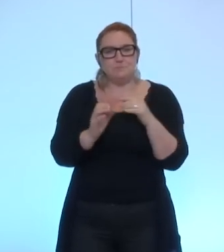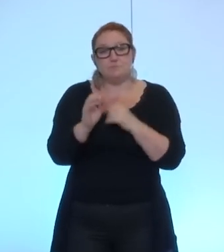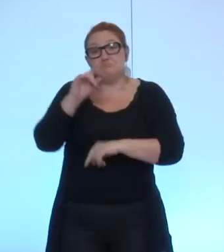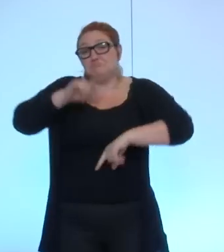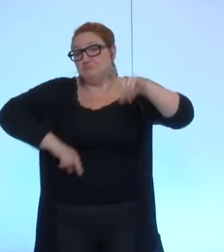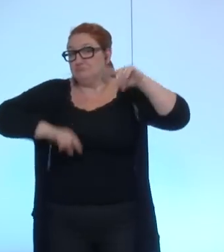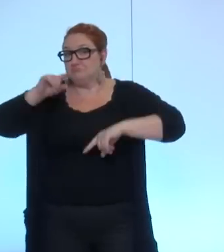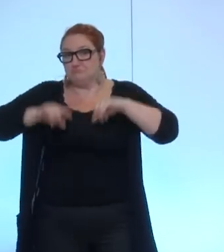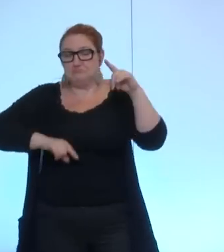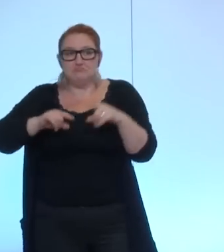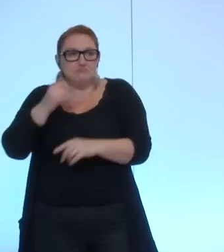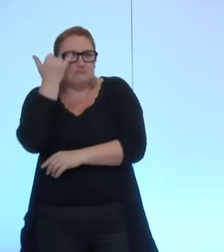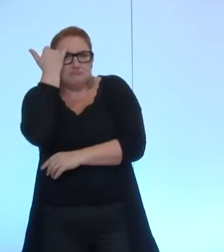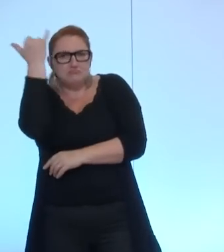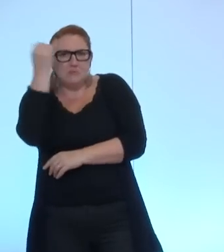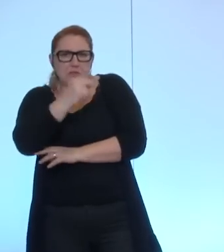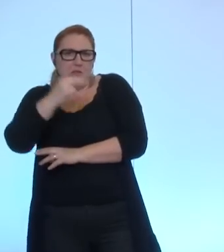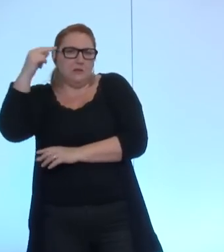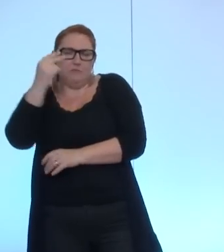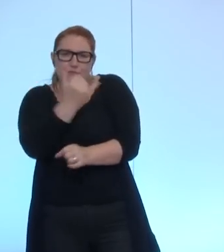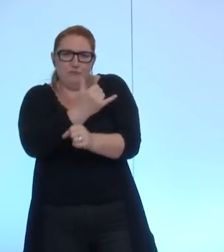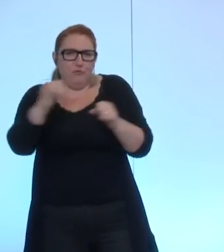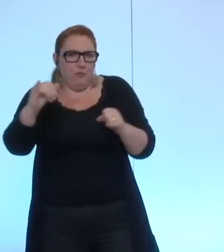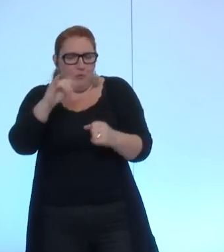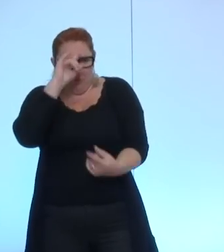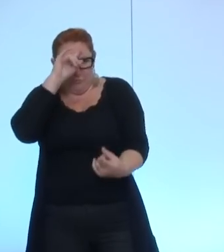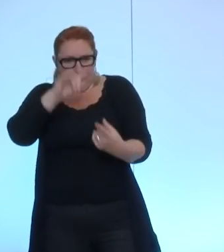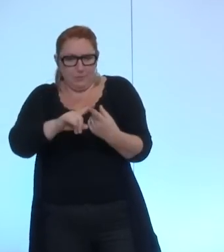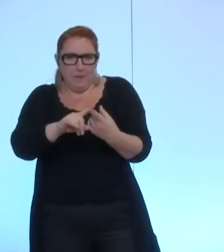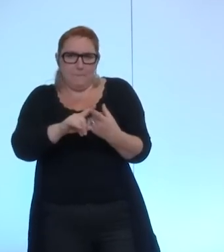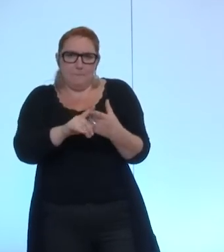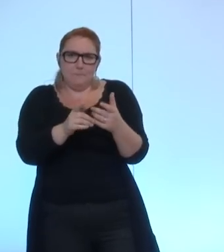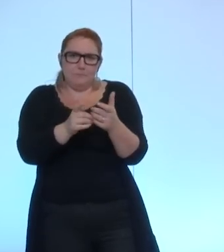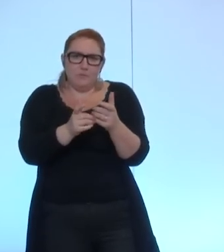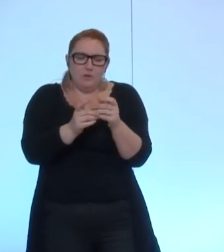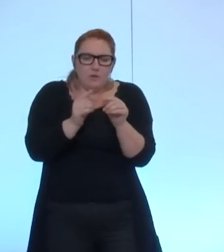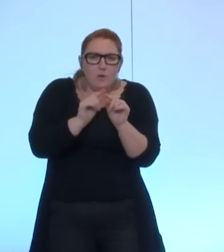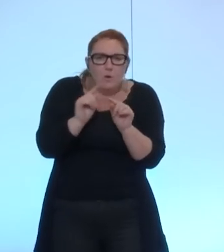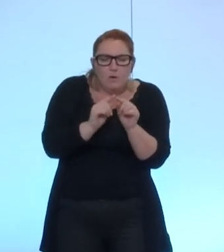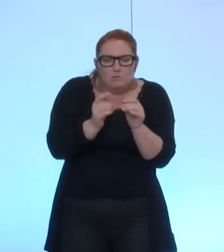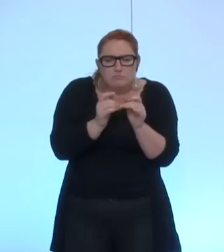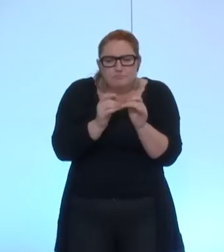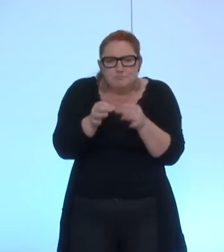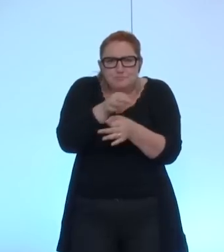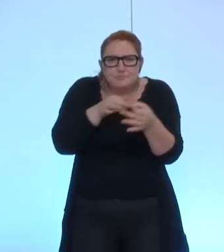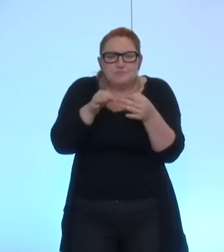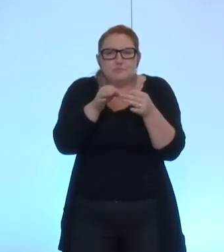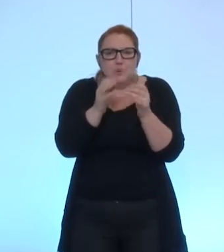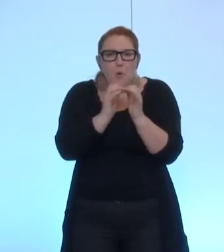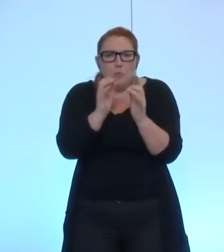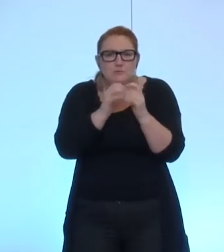mauvaises idées sur le poids et surtout sur la croissance du secteur des composants électroniques ici à Grenoble.